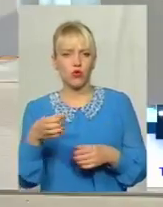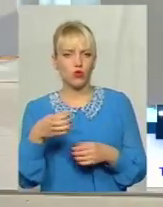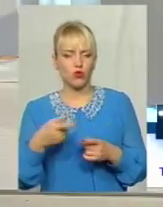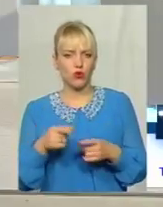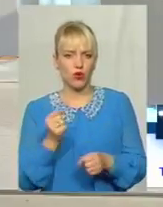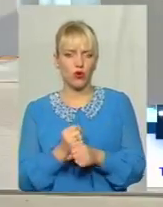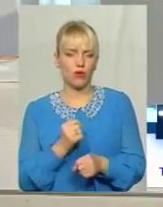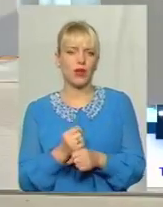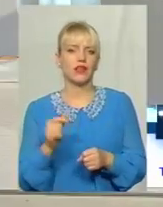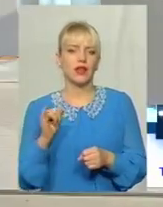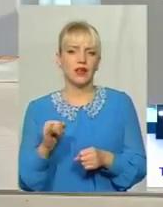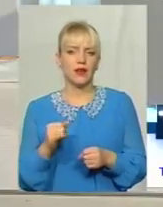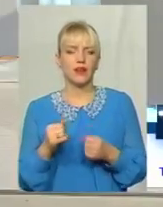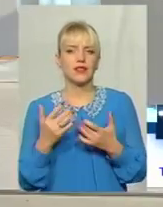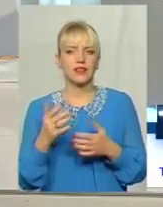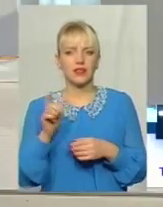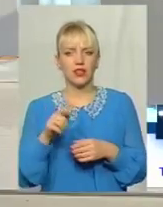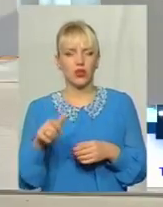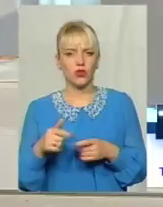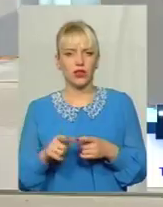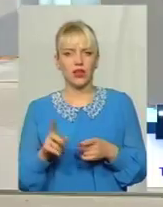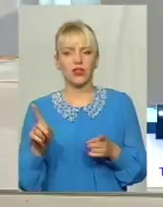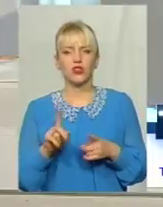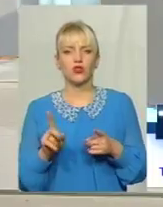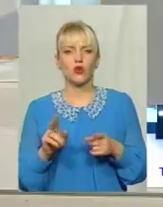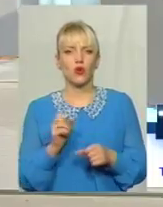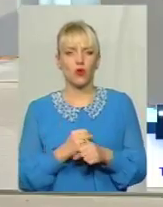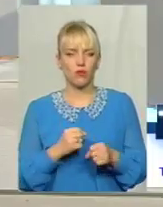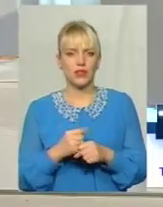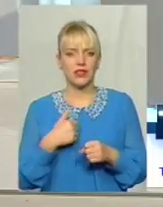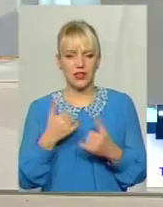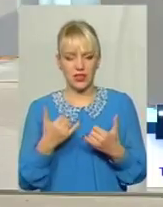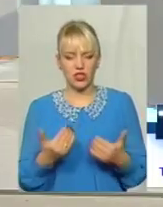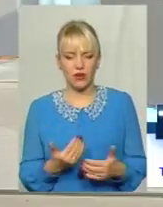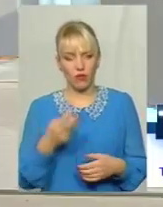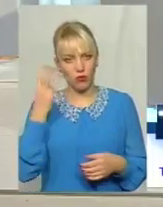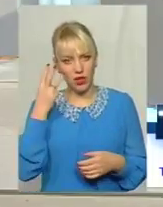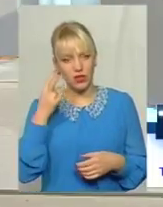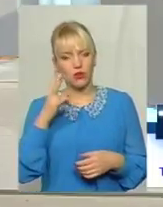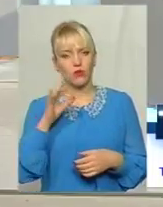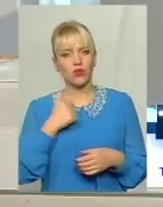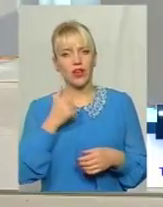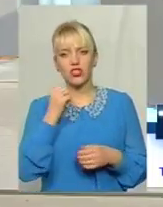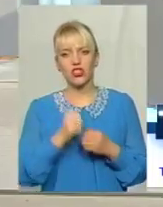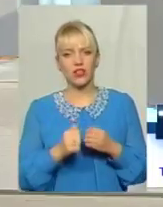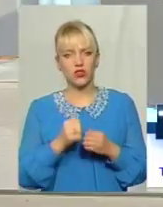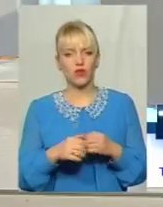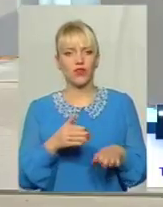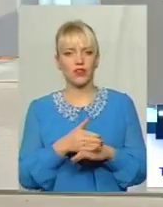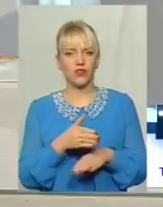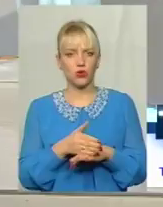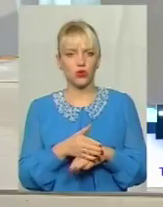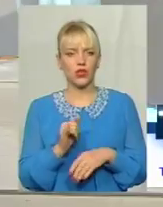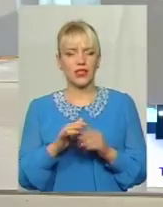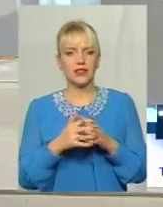села по селах бачимо шароди Я зараз мусь на міському Але я дуже часто відвідую і